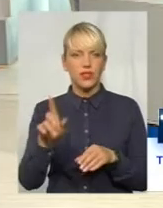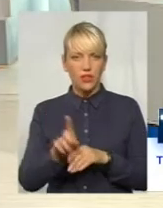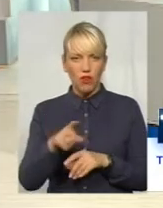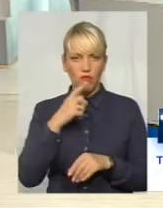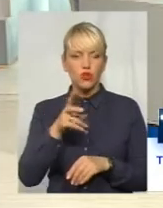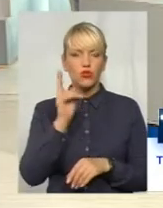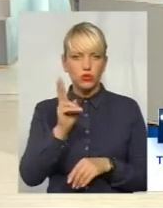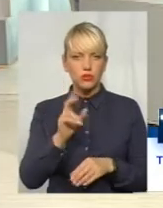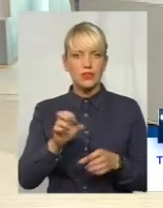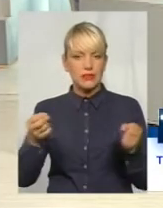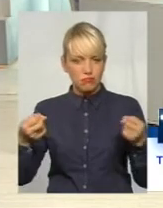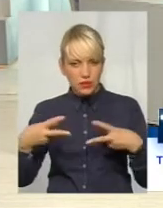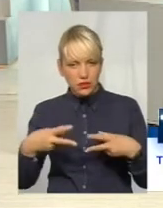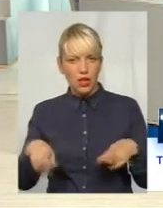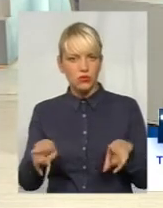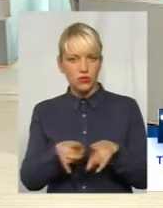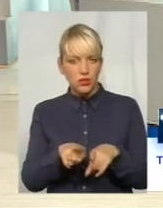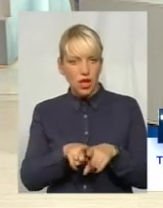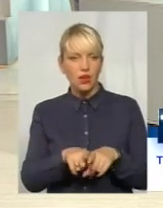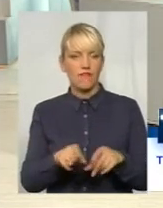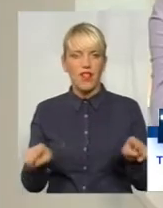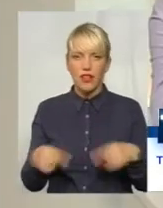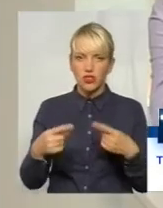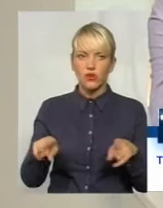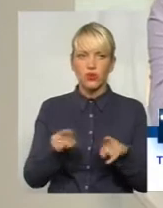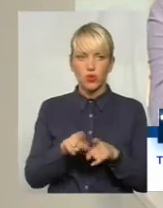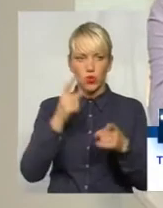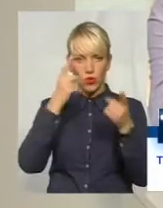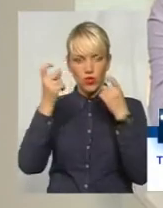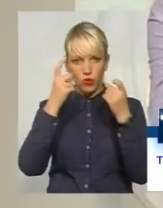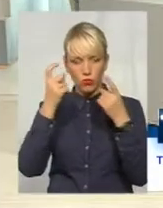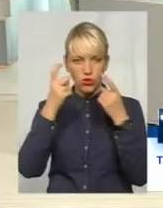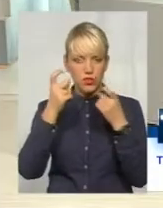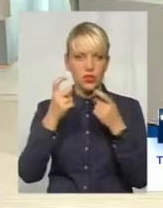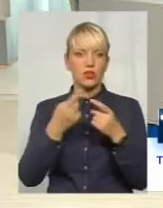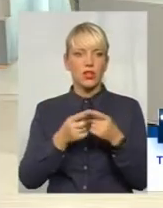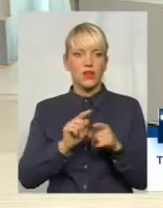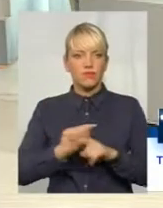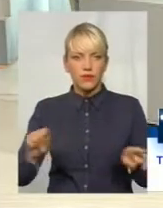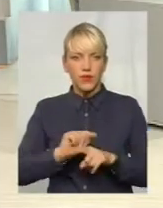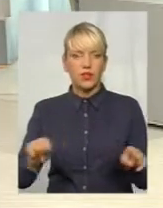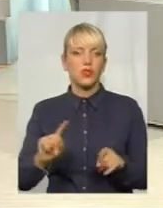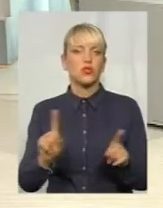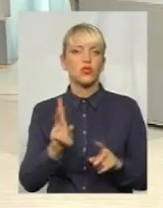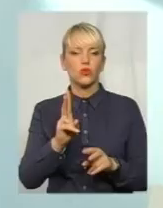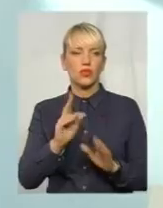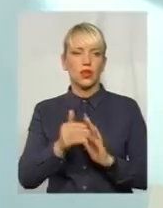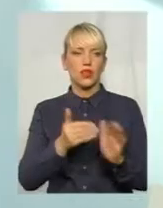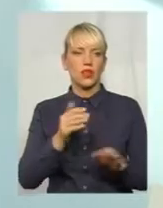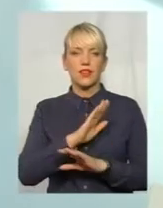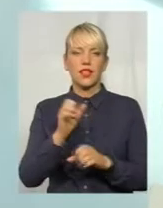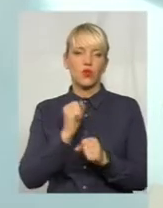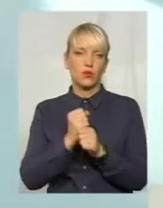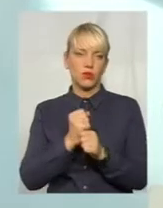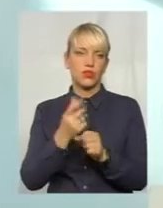того, що хтось прямовано влаштовує якусь таку інформаційну хвилю, яка закликає не робити щеплення. Так, в нас